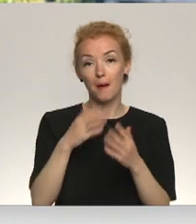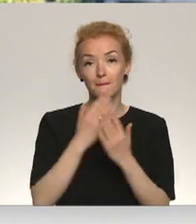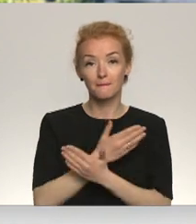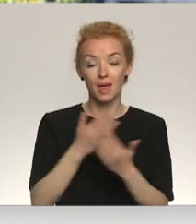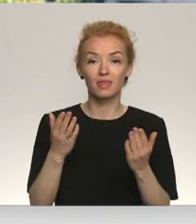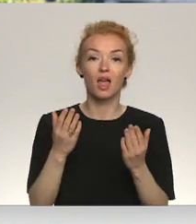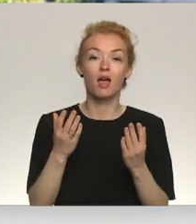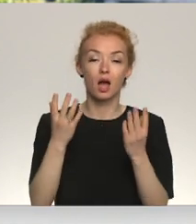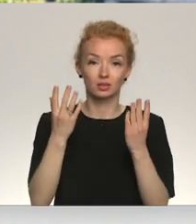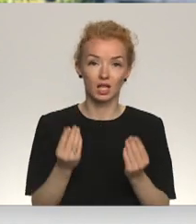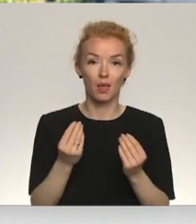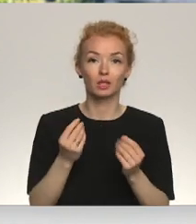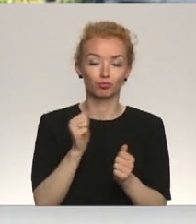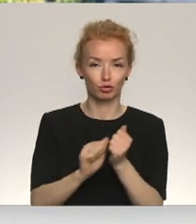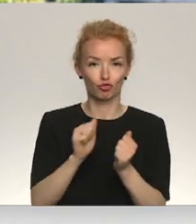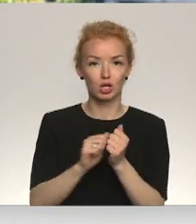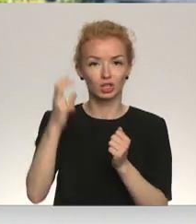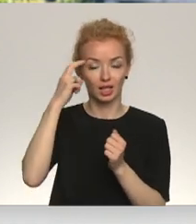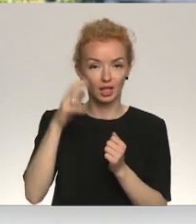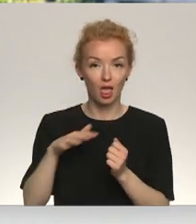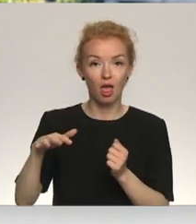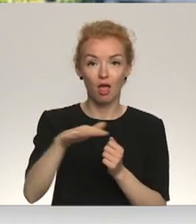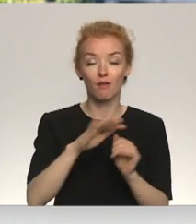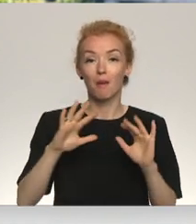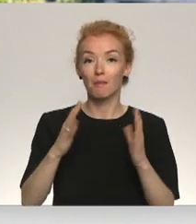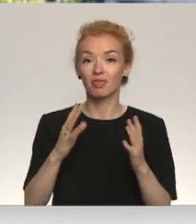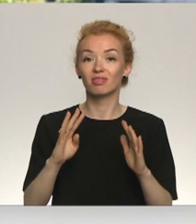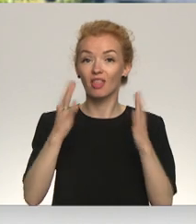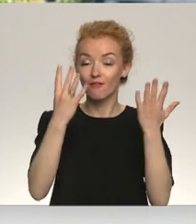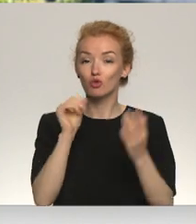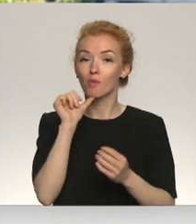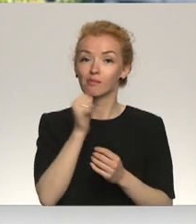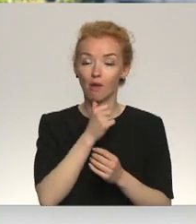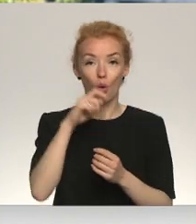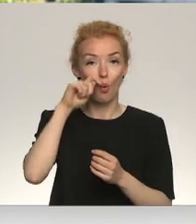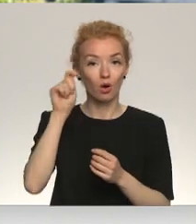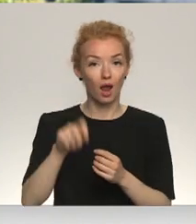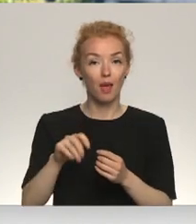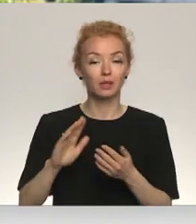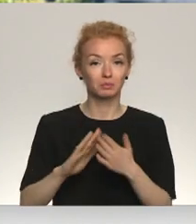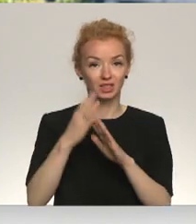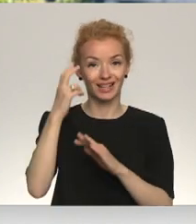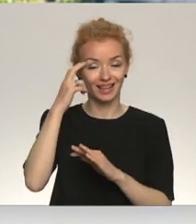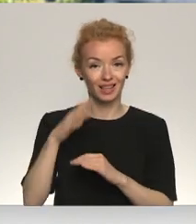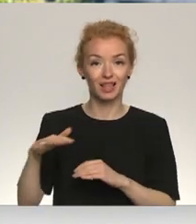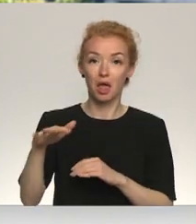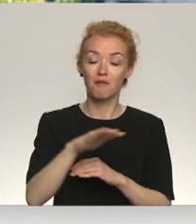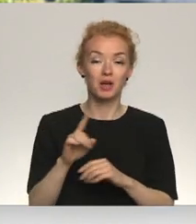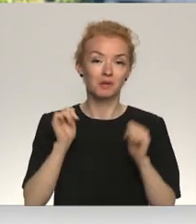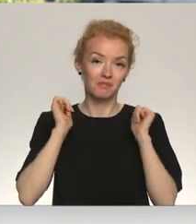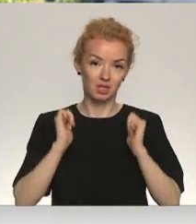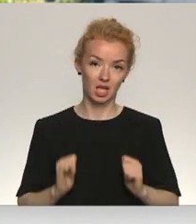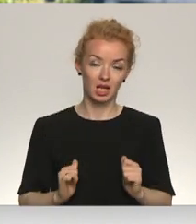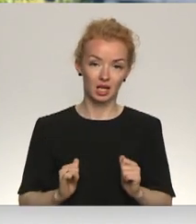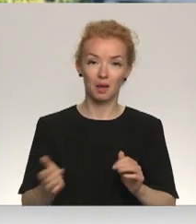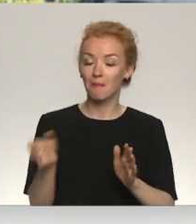Kīvā ir itin bieži. Bet citādi šo 9. māju tiešām vismaz Ukrainas gāvas pilsēta aizvad salīdzinoši